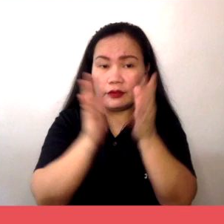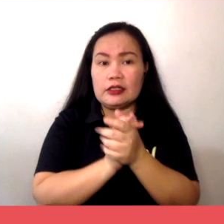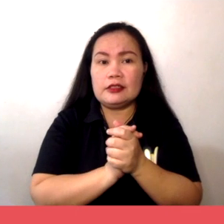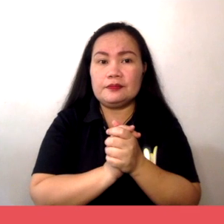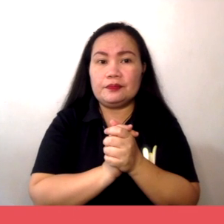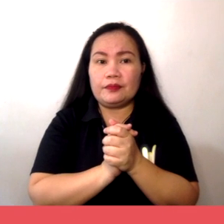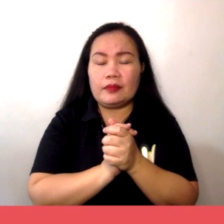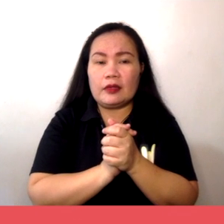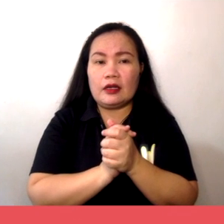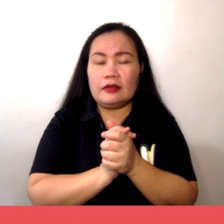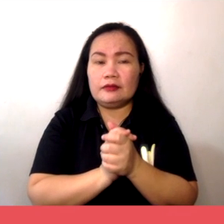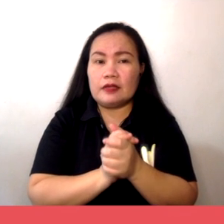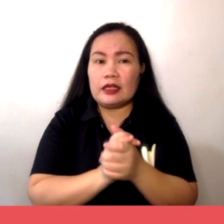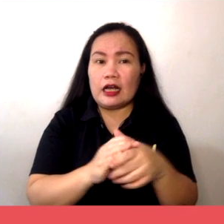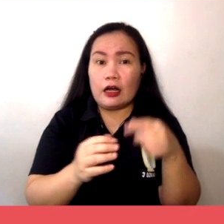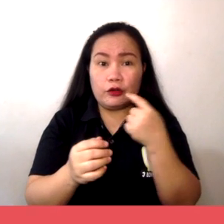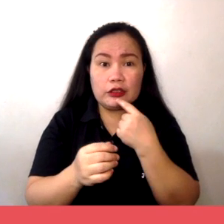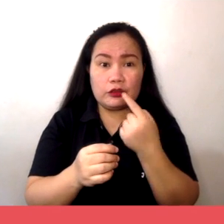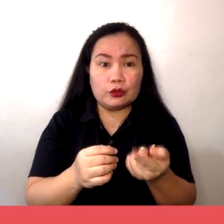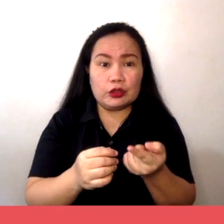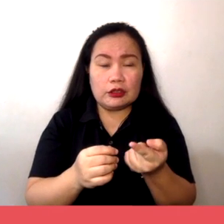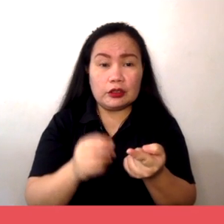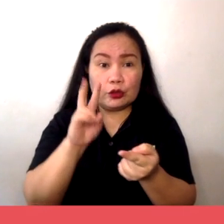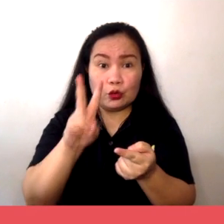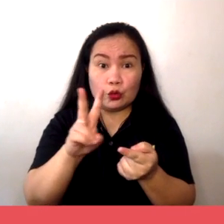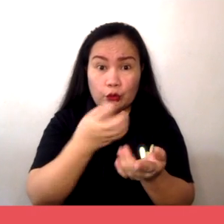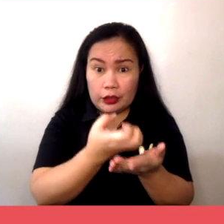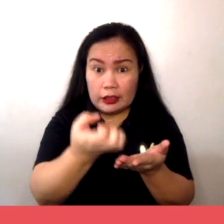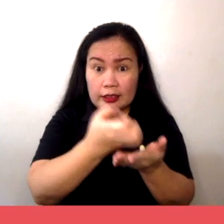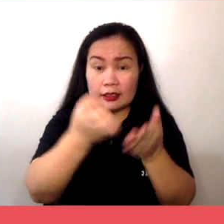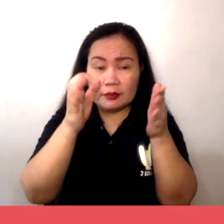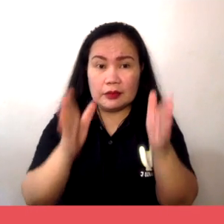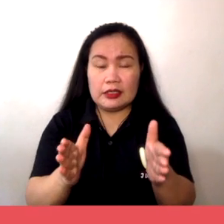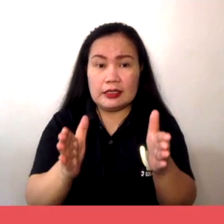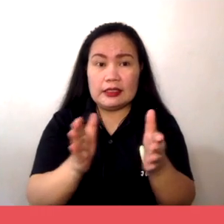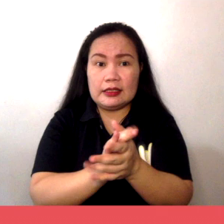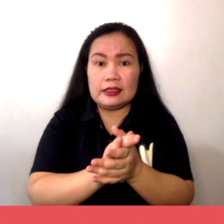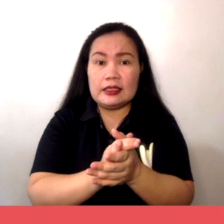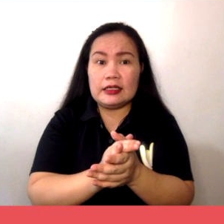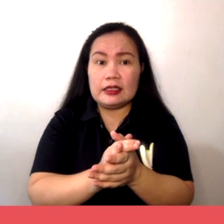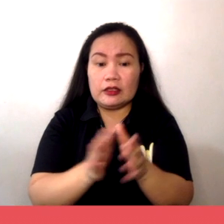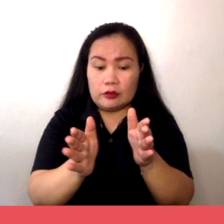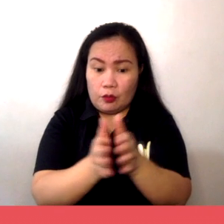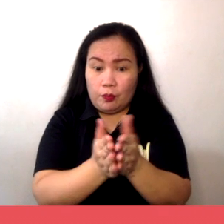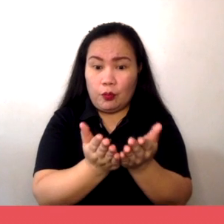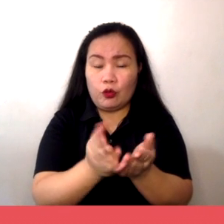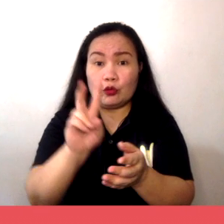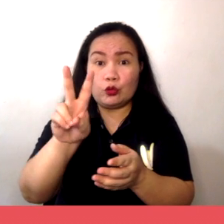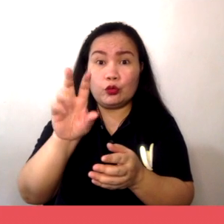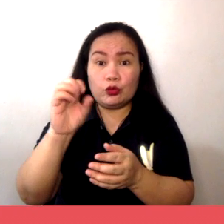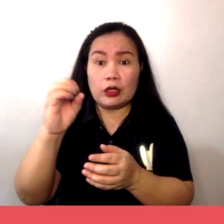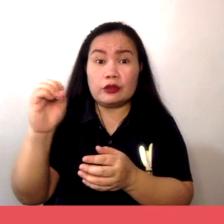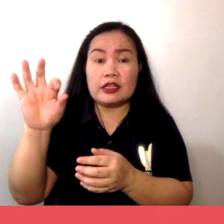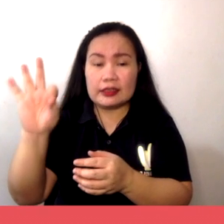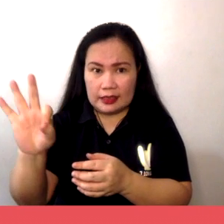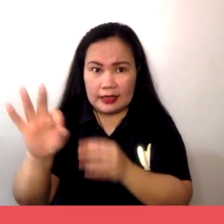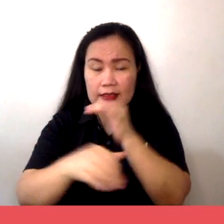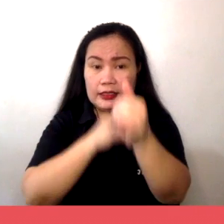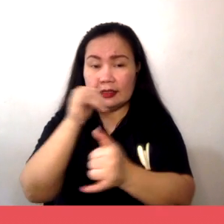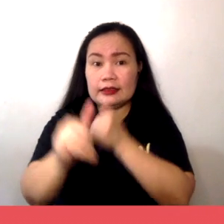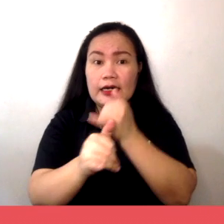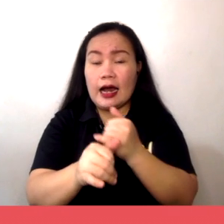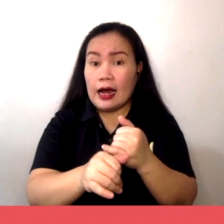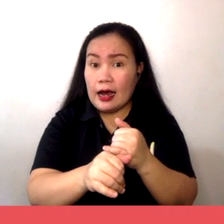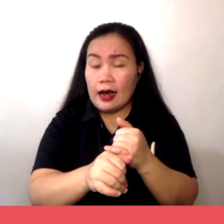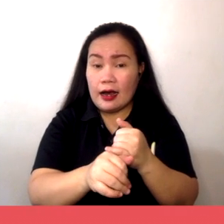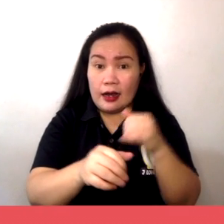Ayon pa nga sa ating dalawang ekonomista sa kanilang aklat na Economics taong 2009, ang pamilihang may